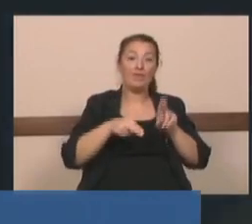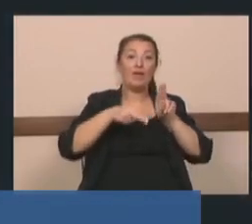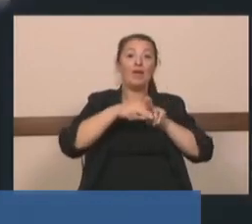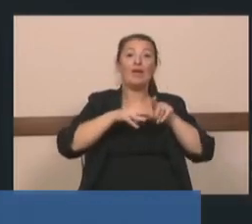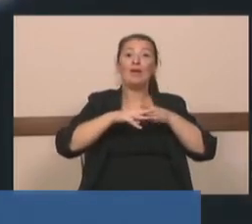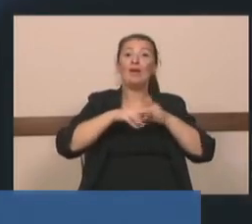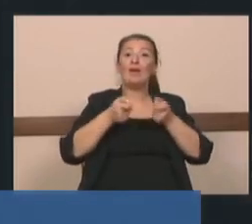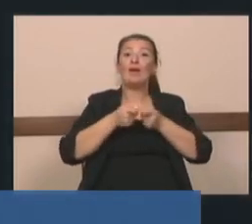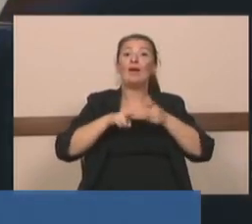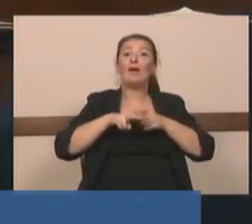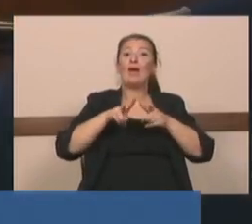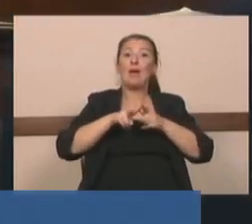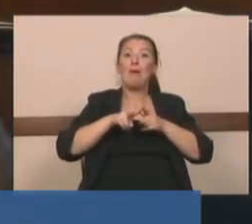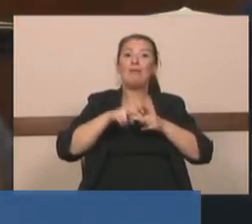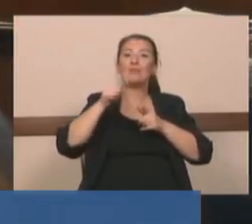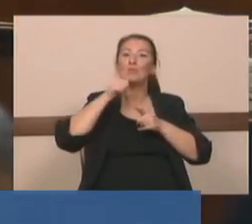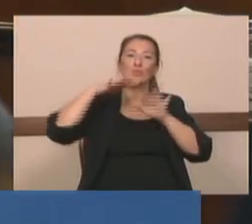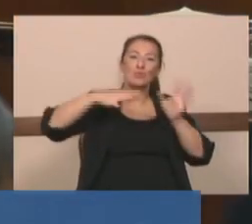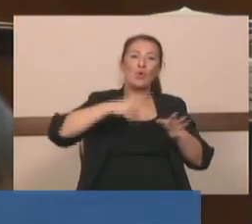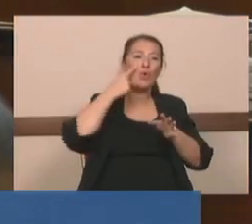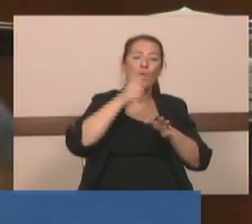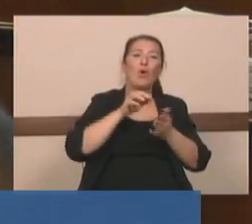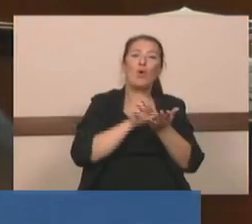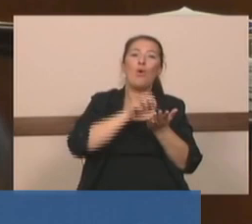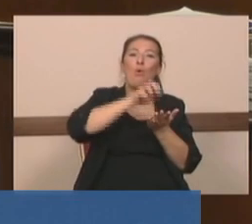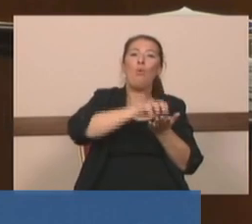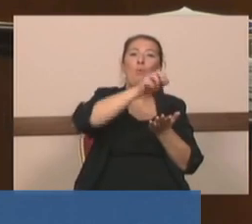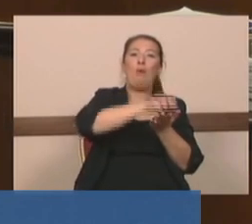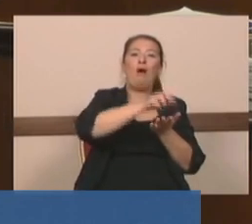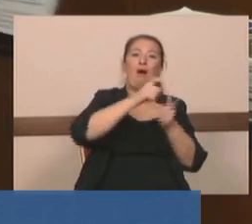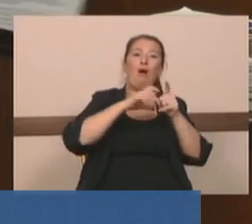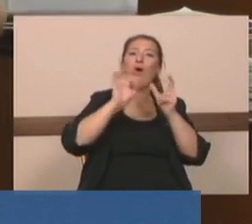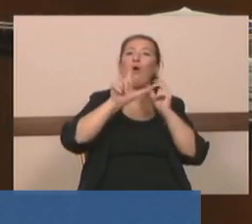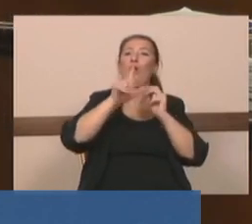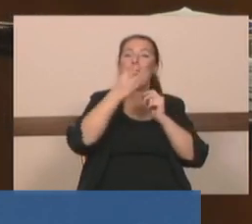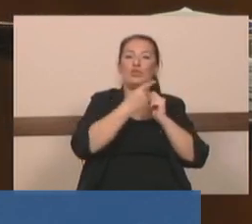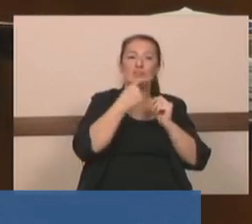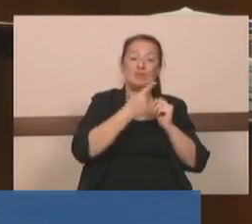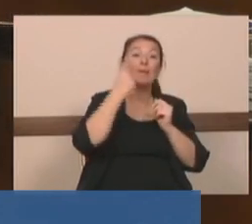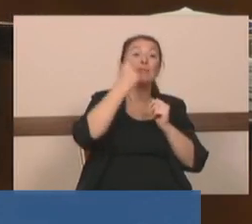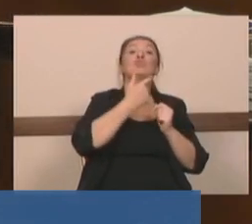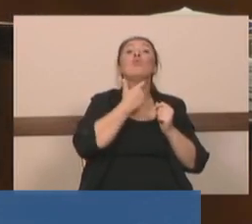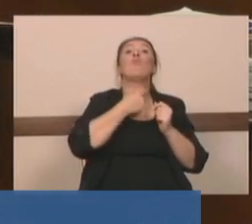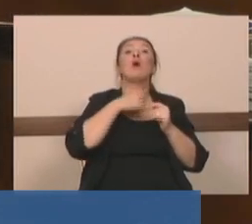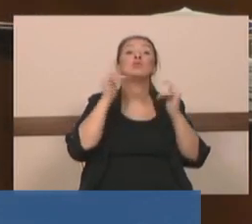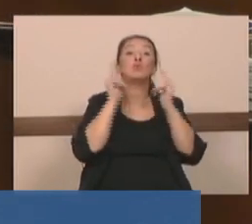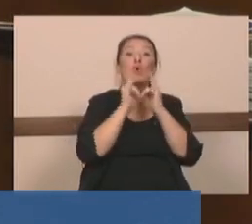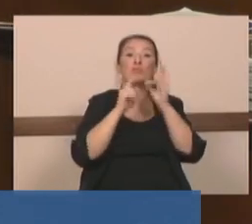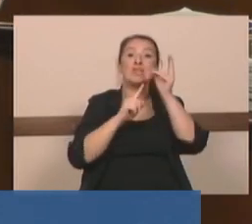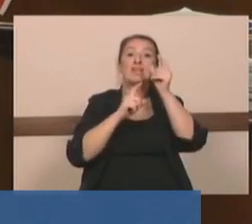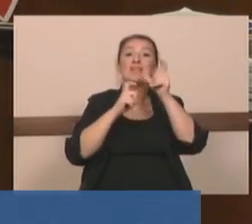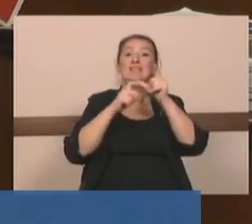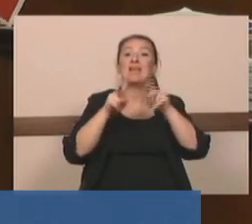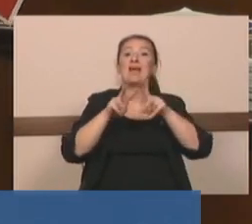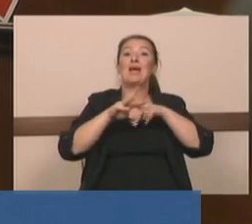kurbağalara göl olacak demişler. Birinci Boğaz Köprüsü İsmet İnönü yıkılır demiş.